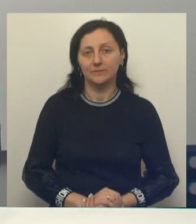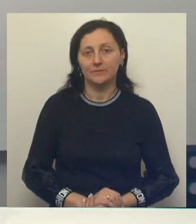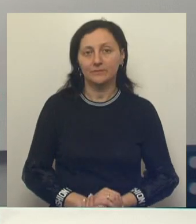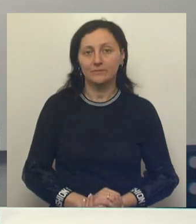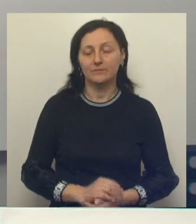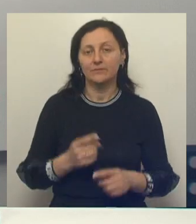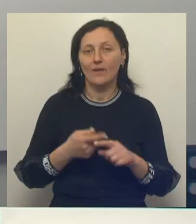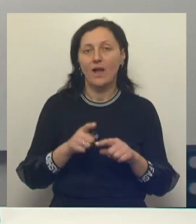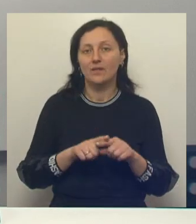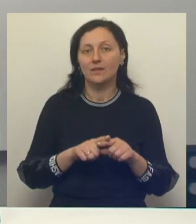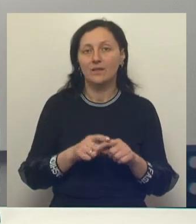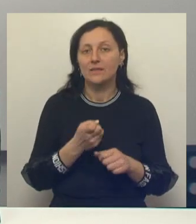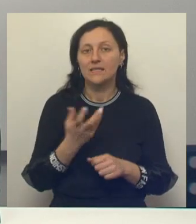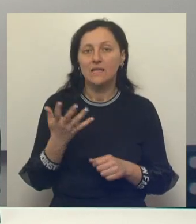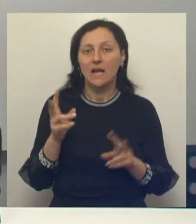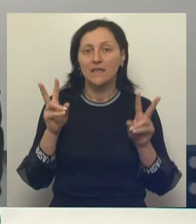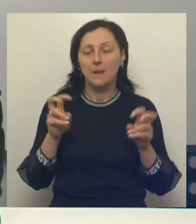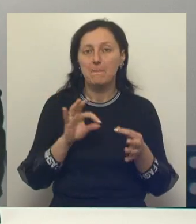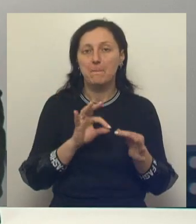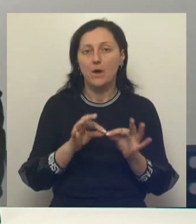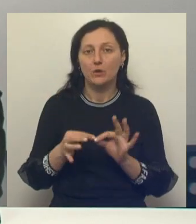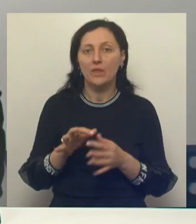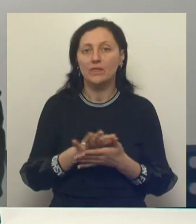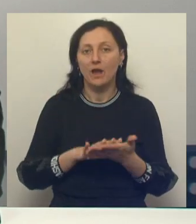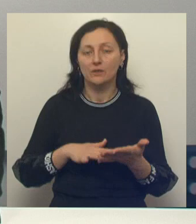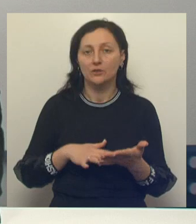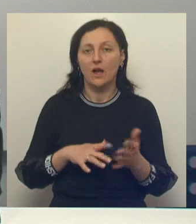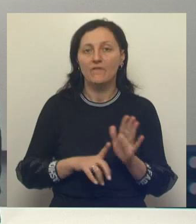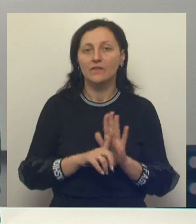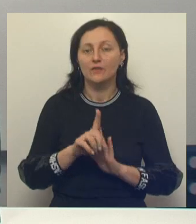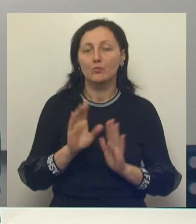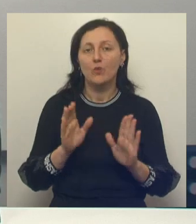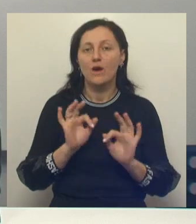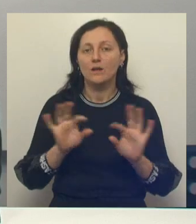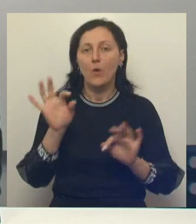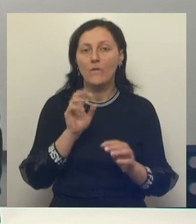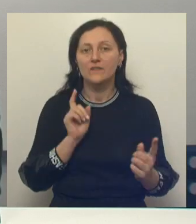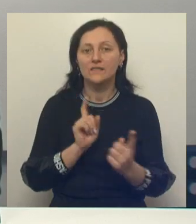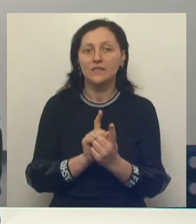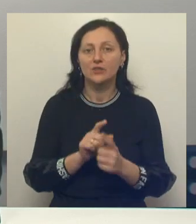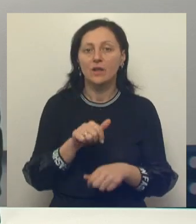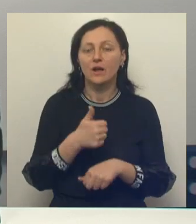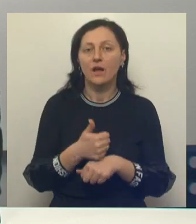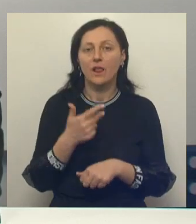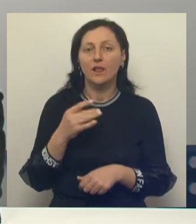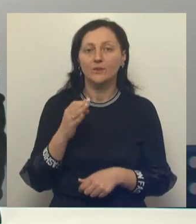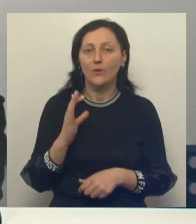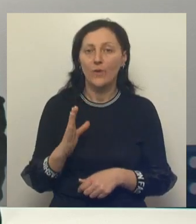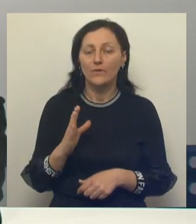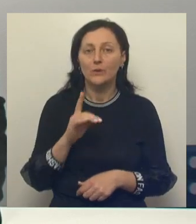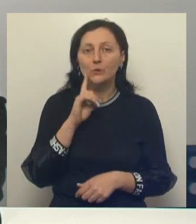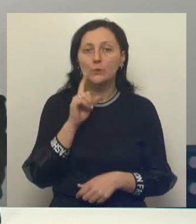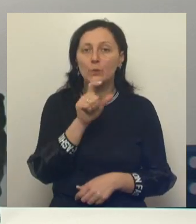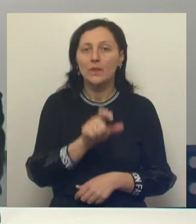Это лишь некоторые темы выпуска. Подробности далее. А вначале расскажем о встрече губернатора Вячеслава Гладкова с юными